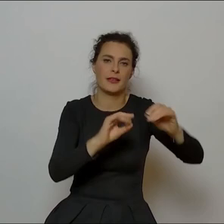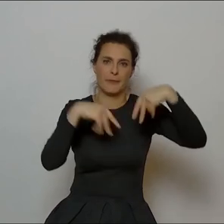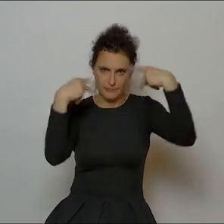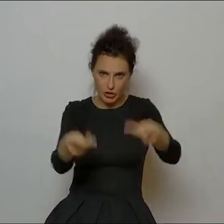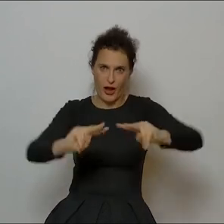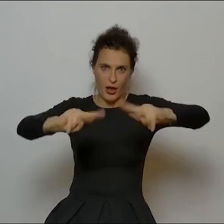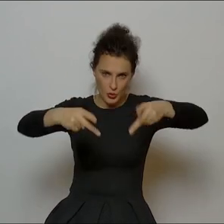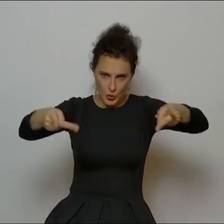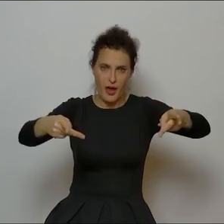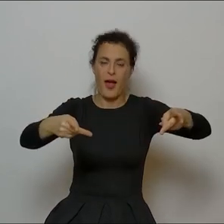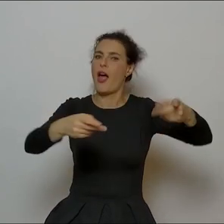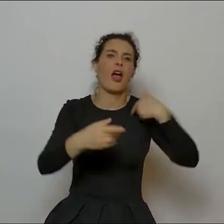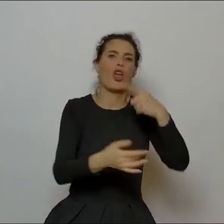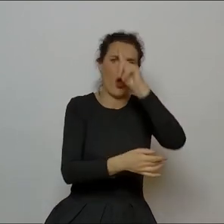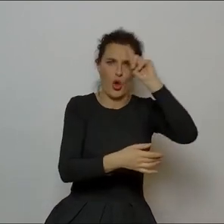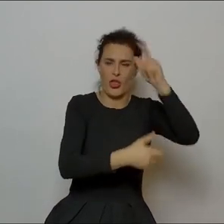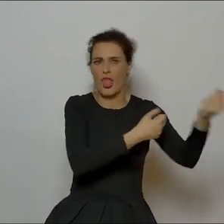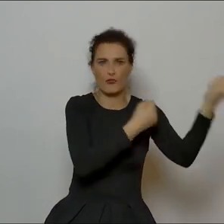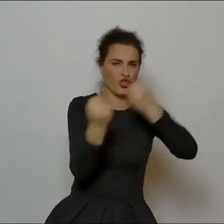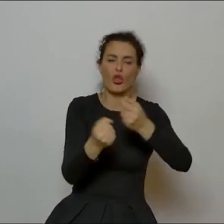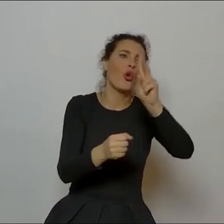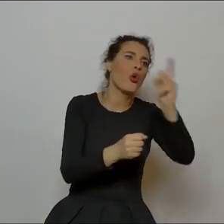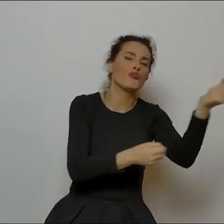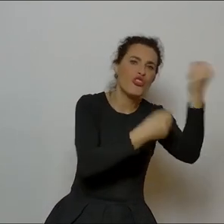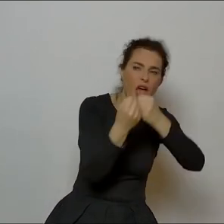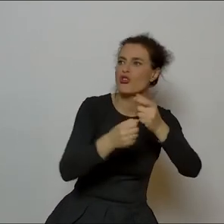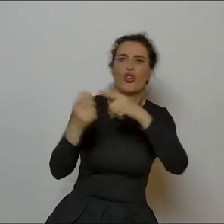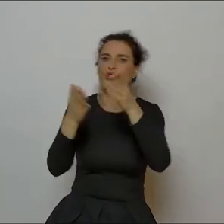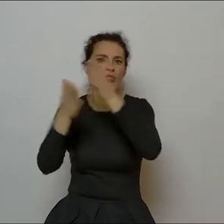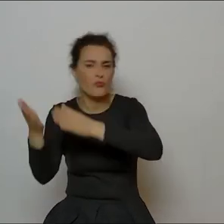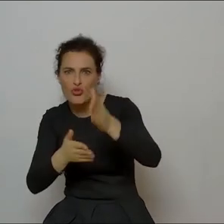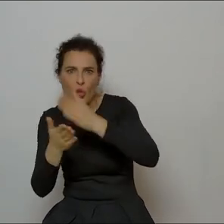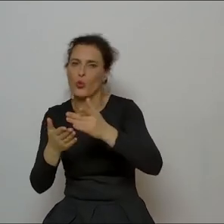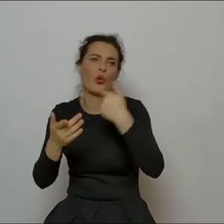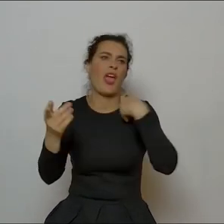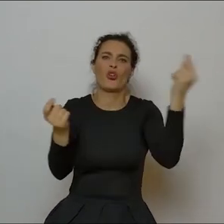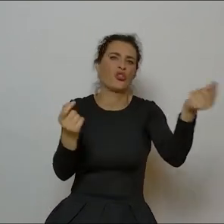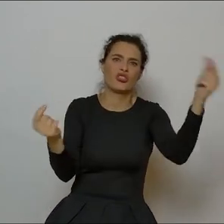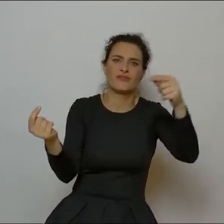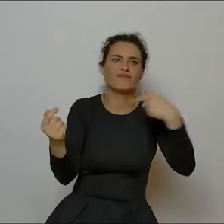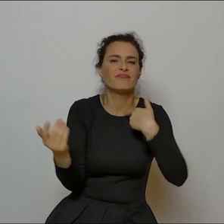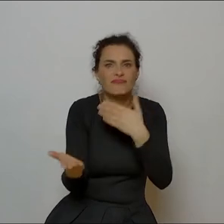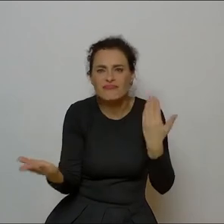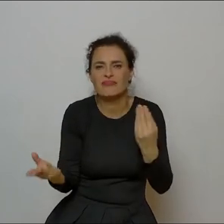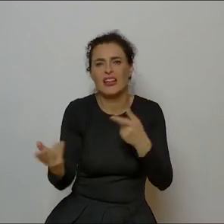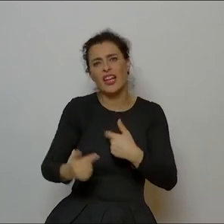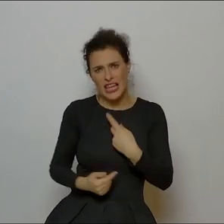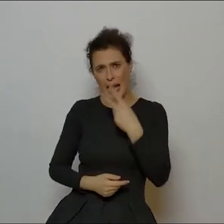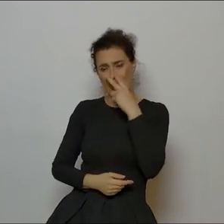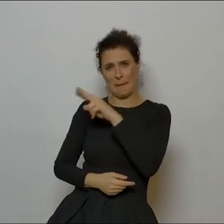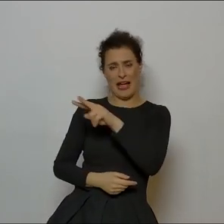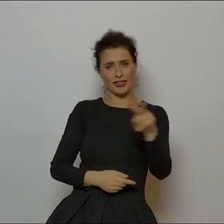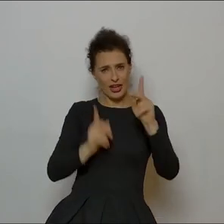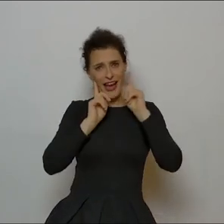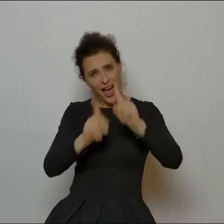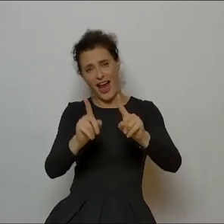a nie przynoszą. Ktoś przyniesie, ktoś nie przyniesie, ktoś się nie przygotuje. Jakby ja patrzę bardzo